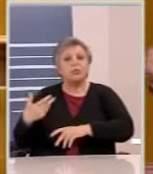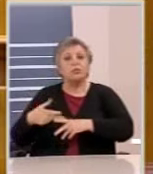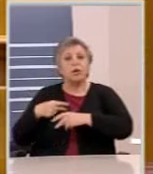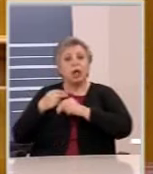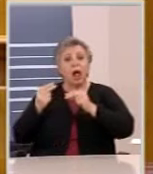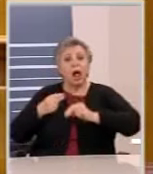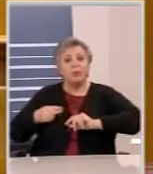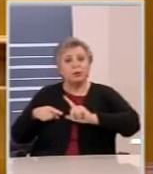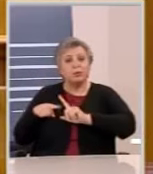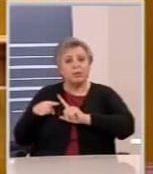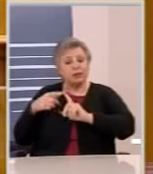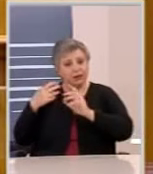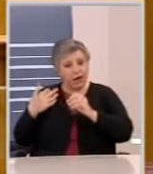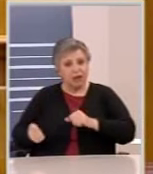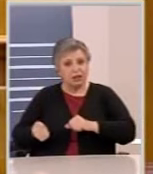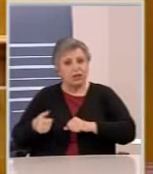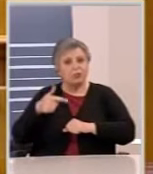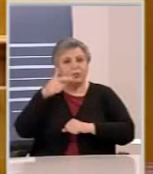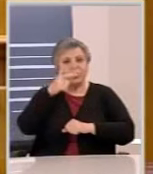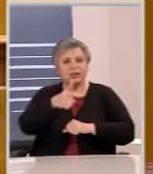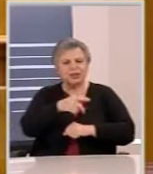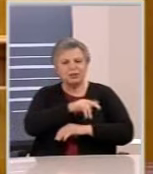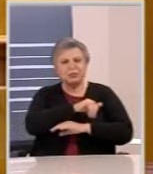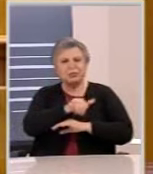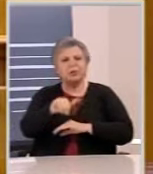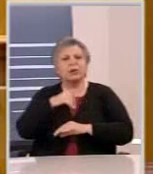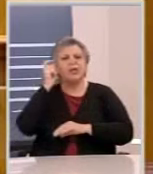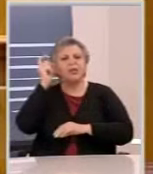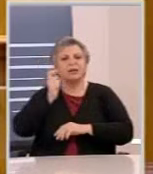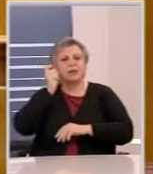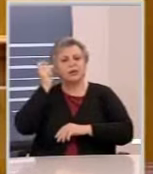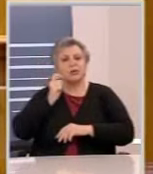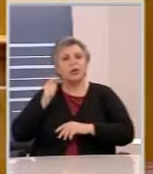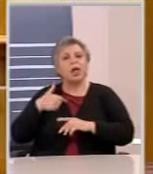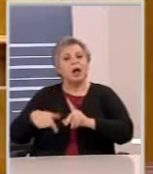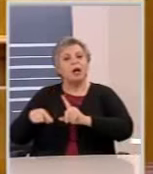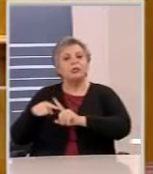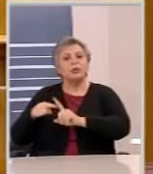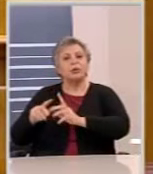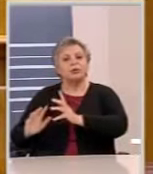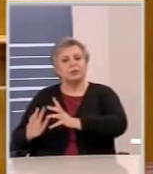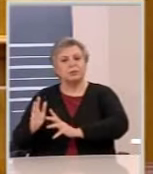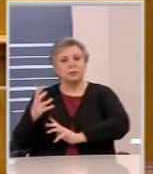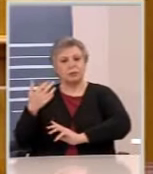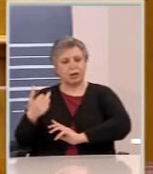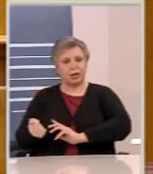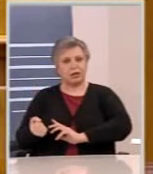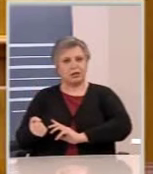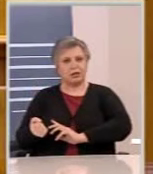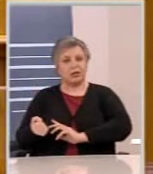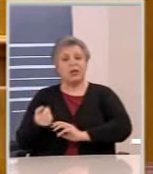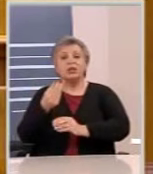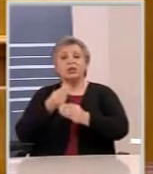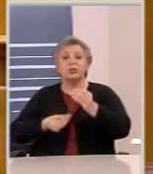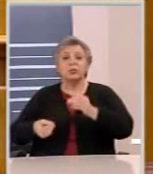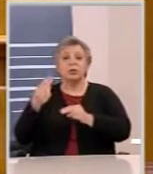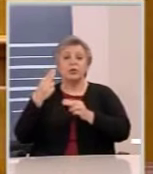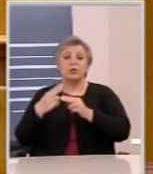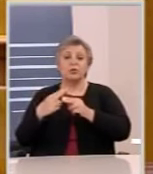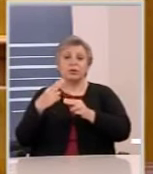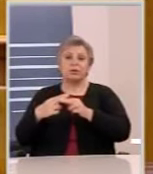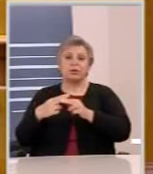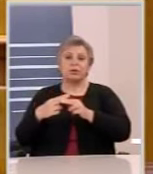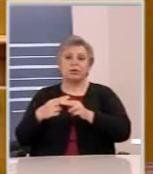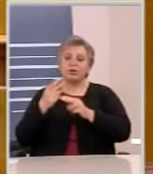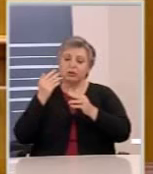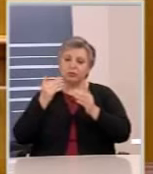είχατε δει ούτε στον ύπνο σας, να έχει επιστρέψει σε θετικούς ρυθμούς ανάπτυξης και το κυριότερο, να έχει πλέον έναν ανοιχτό ορίζοντα